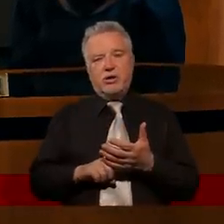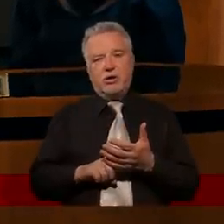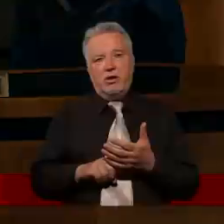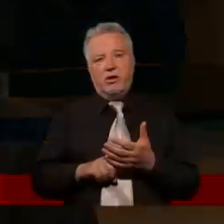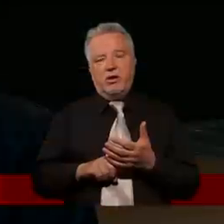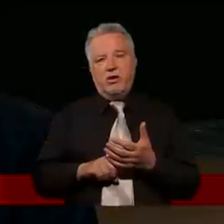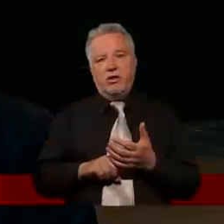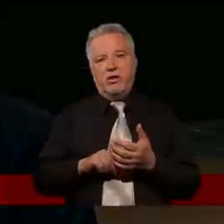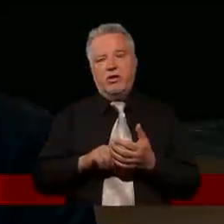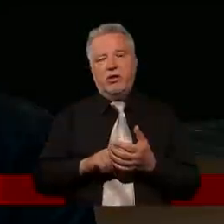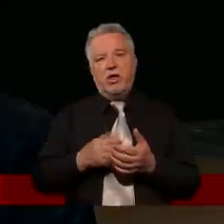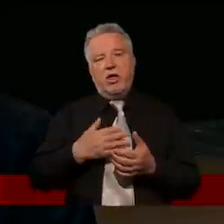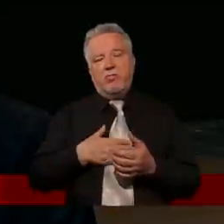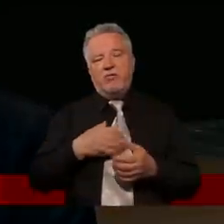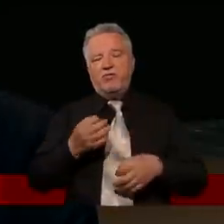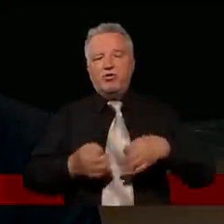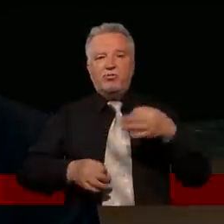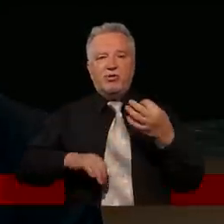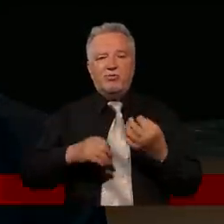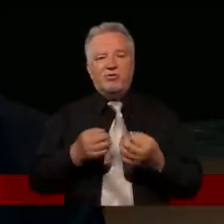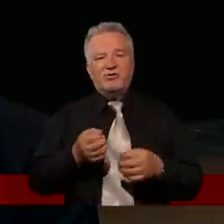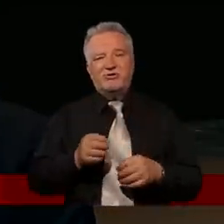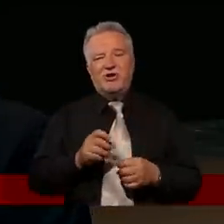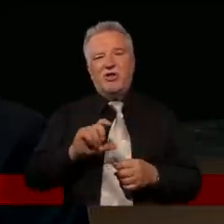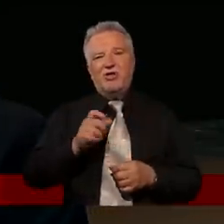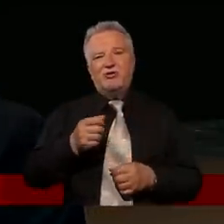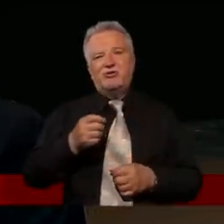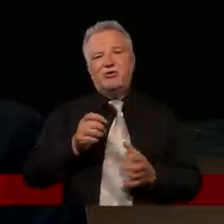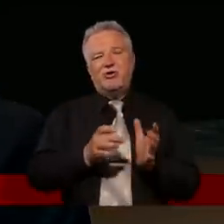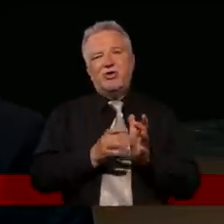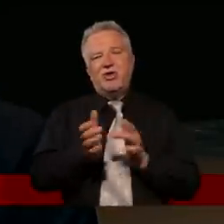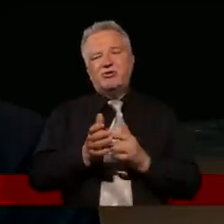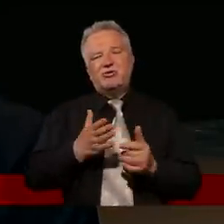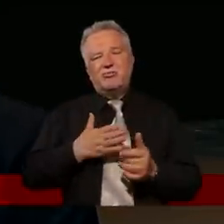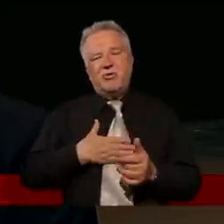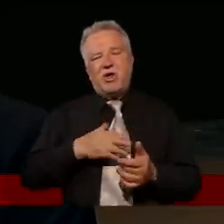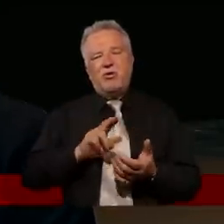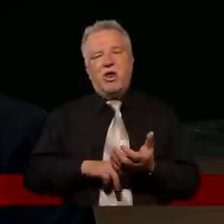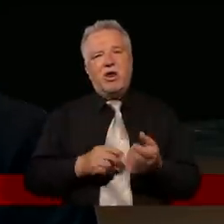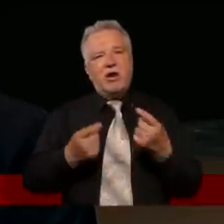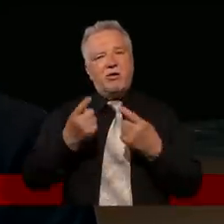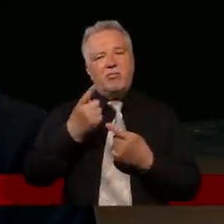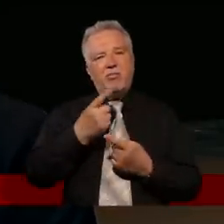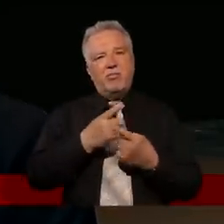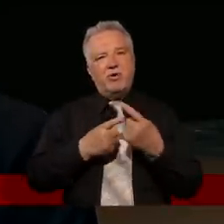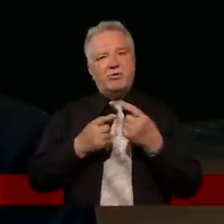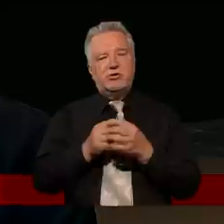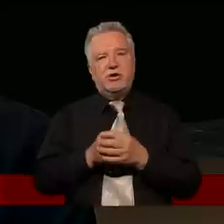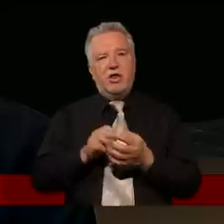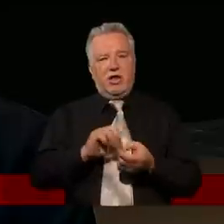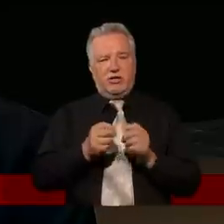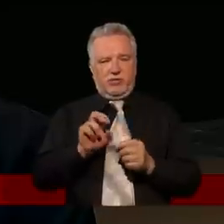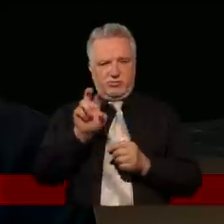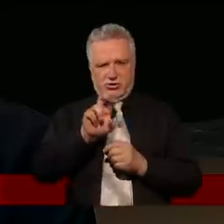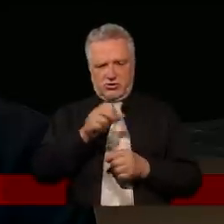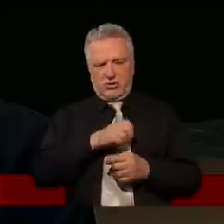coraz bardziej mam takie wątpliwości, co jest zmiana myśli, stawiając to dziecko, bo jak przyglądam